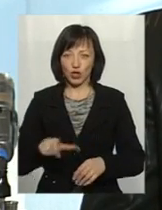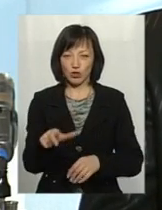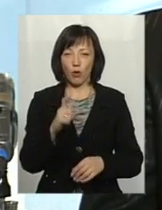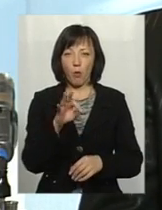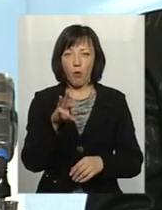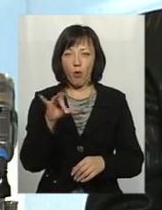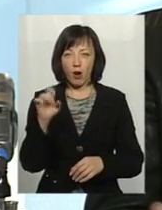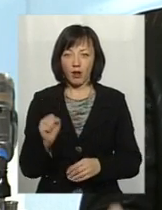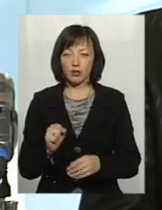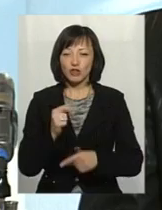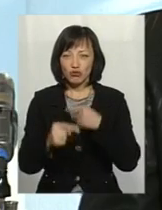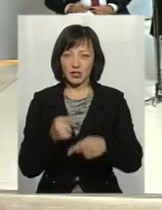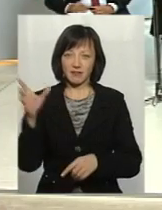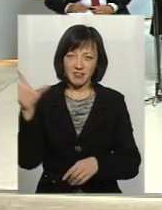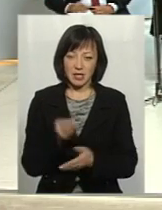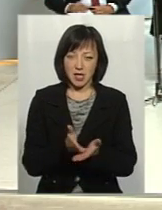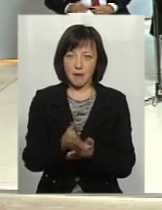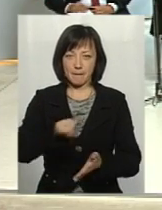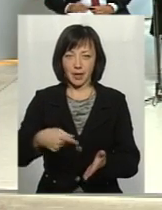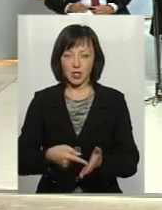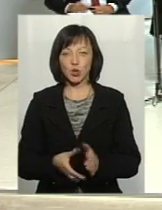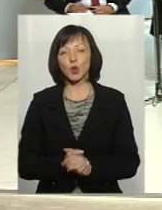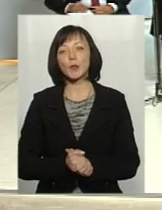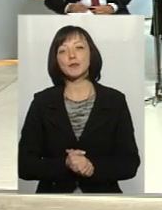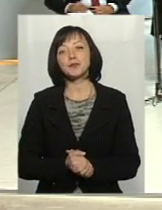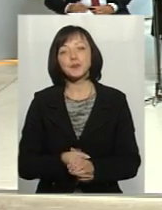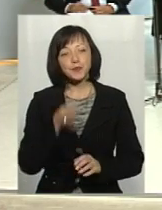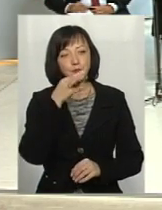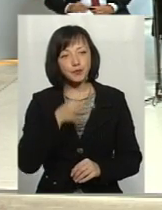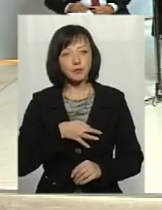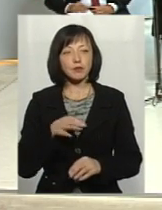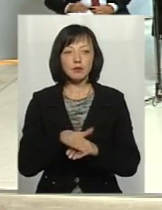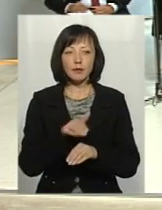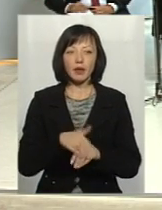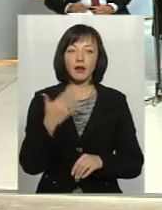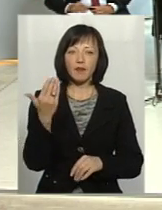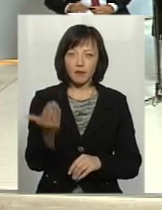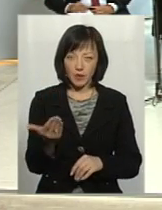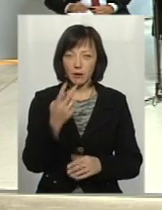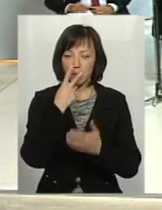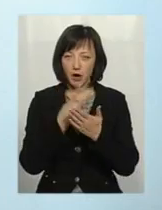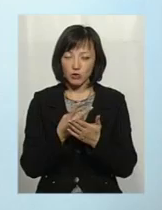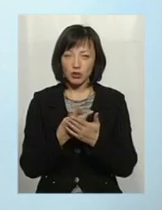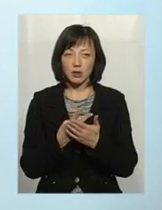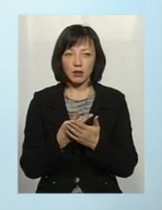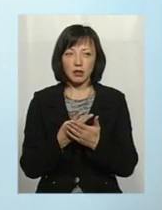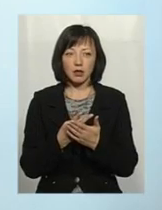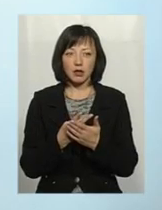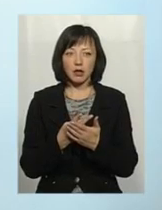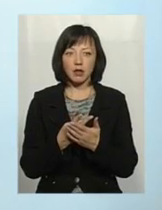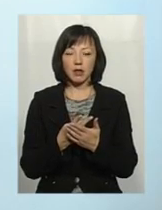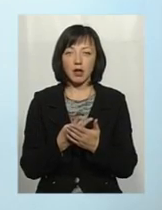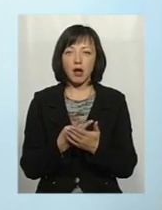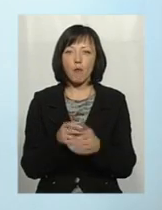Хомори, яка протікає через все місто. Пане Олександре, скажіть, будь ласка, а чи бачите ви ресурси в об'єднаній